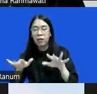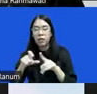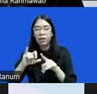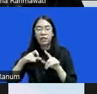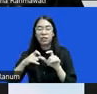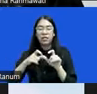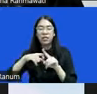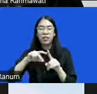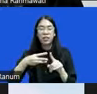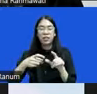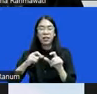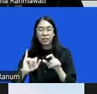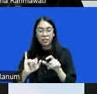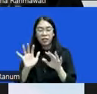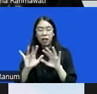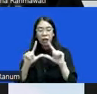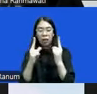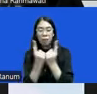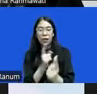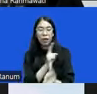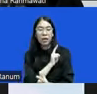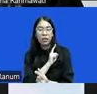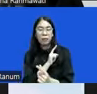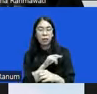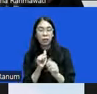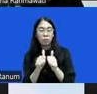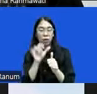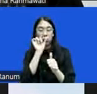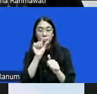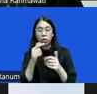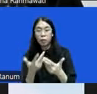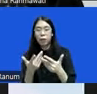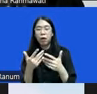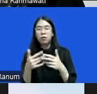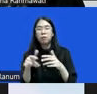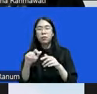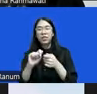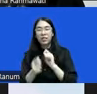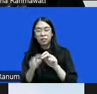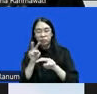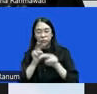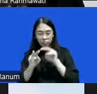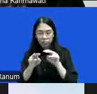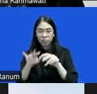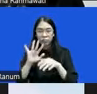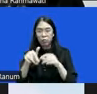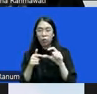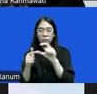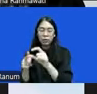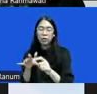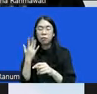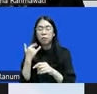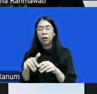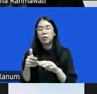lembaga independen yang akuntabel untuk menguji semua tindakan penyidikan kemarin kita bahas di diskusi